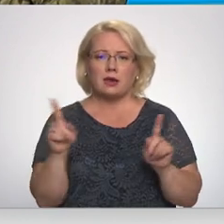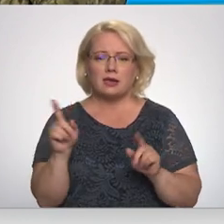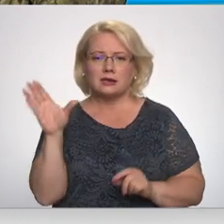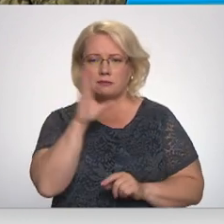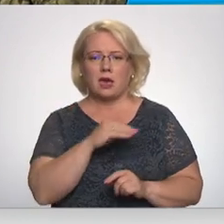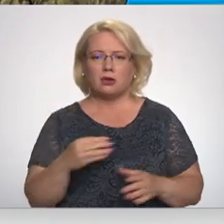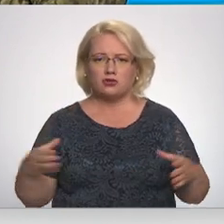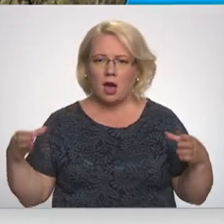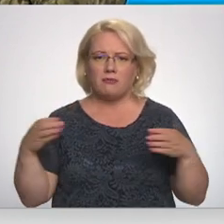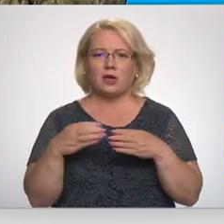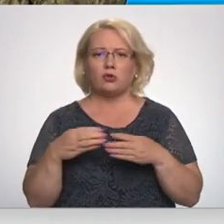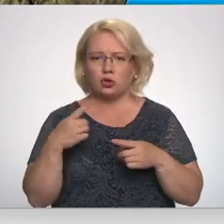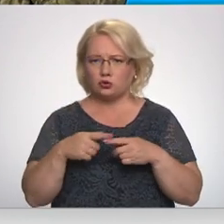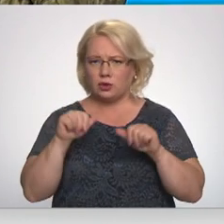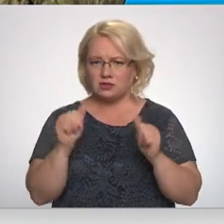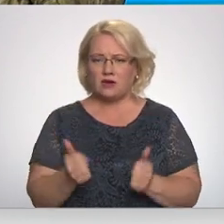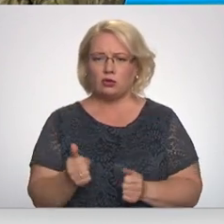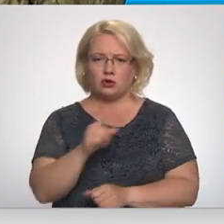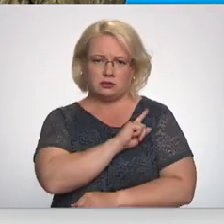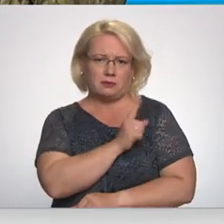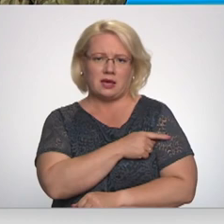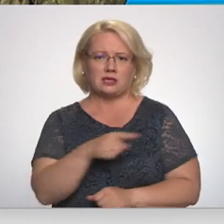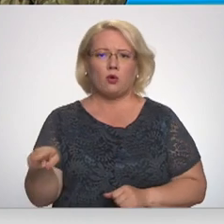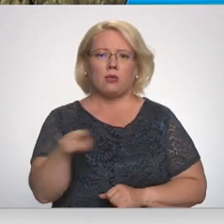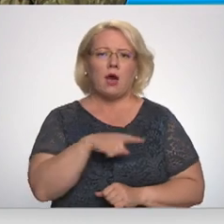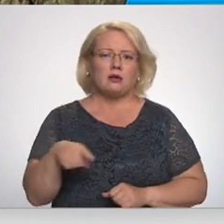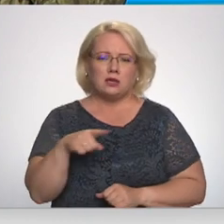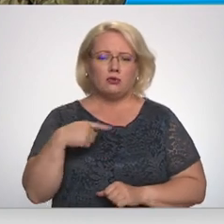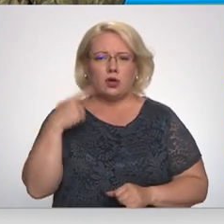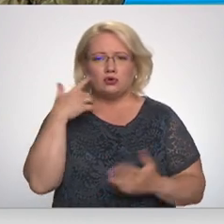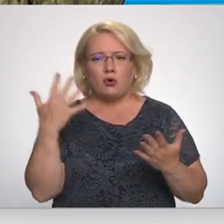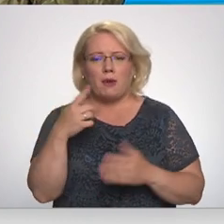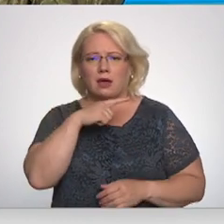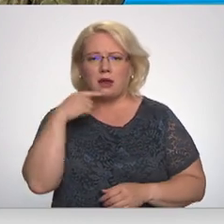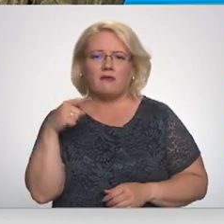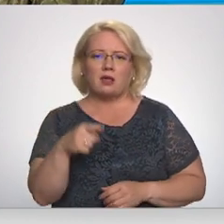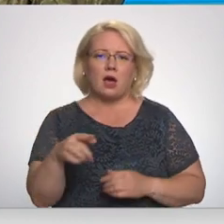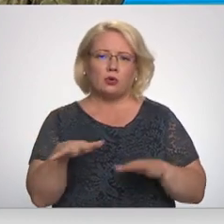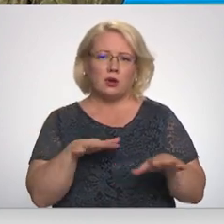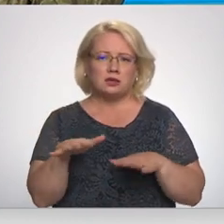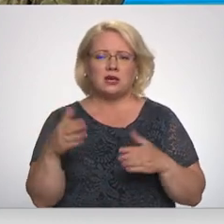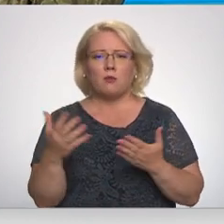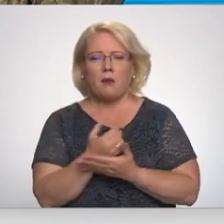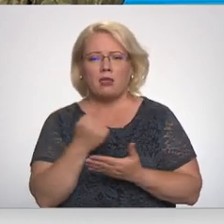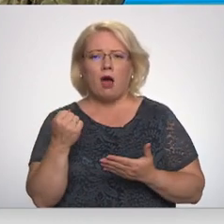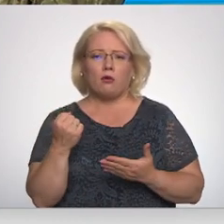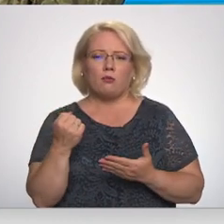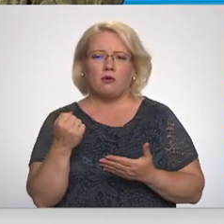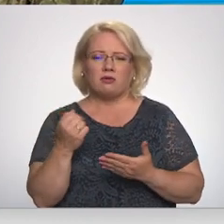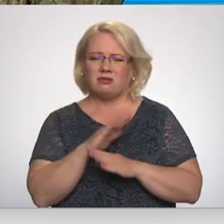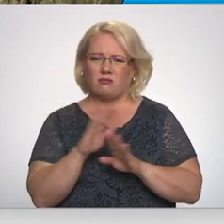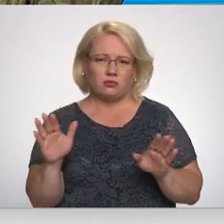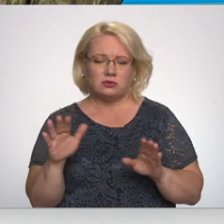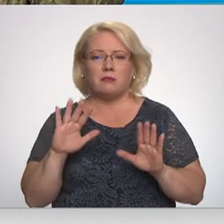apvienoties un izveidojuši spēcīgu nāciju. Es domāju, ka Krievija šādu rīcību panākumus nepanāks.